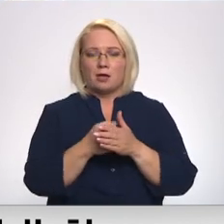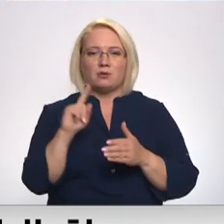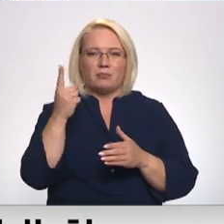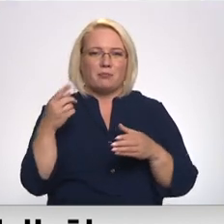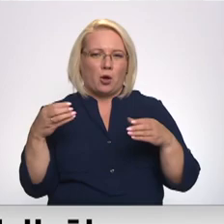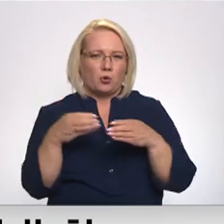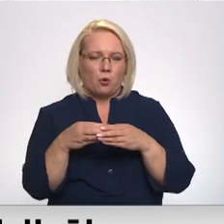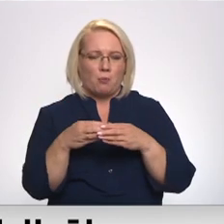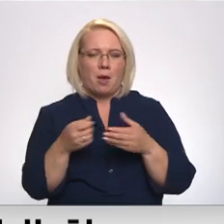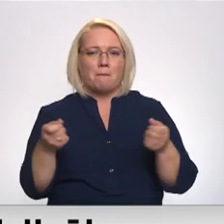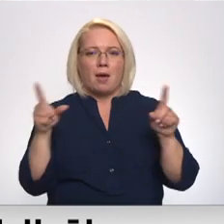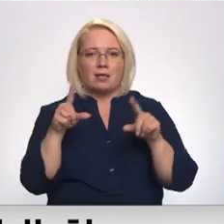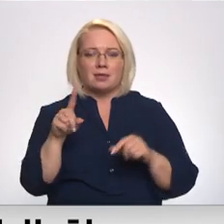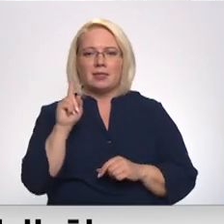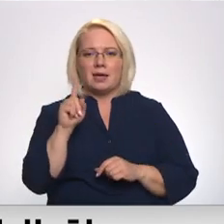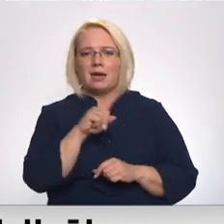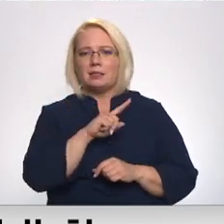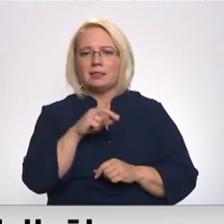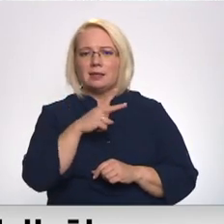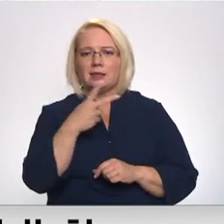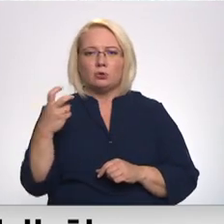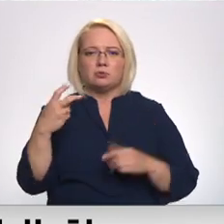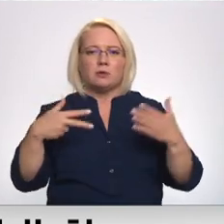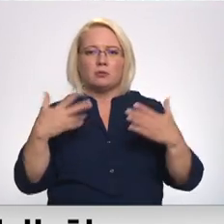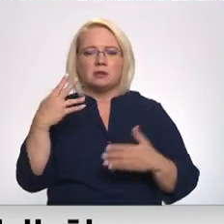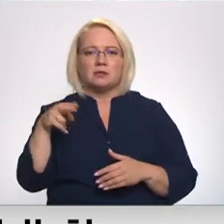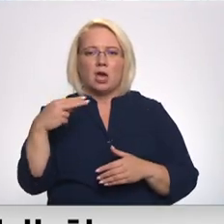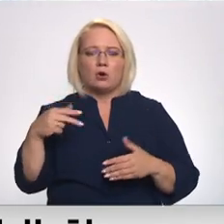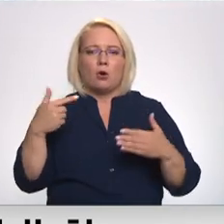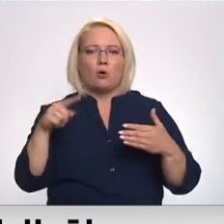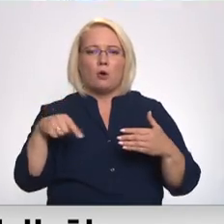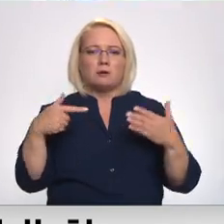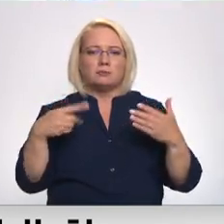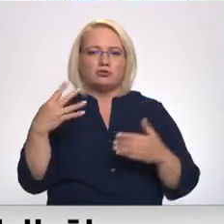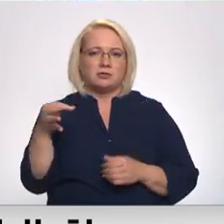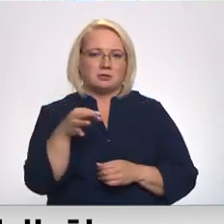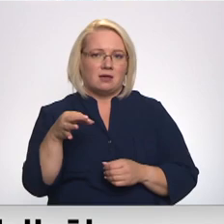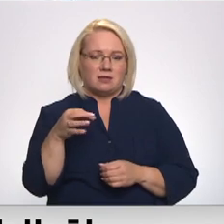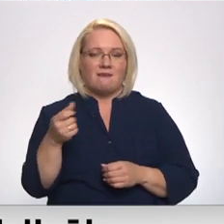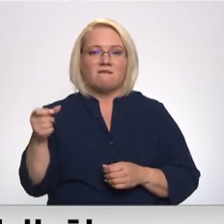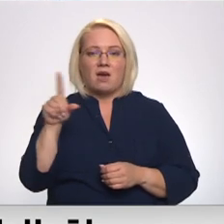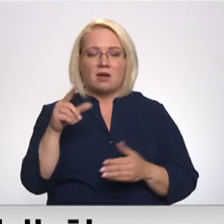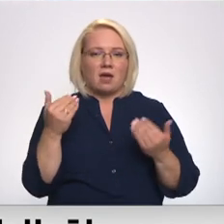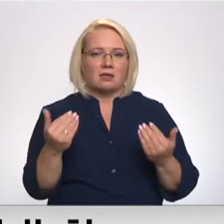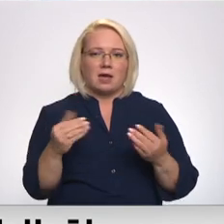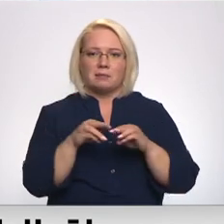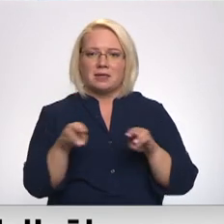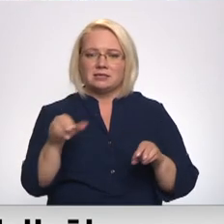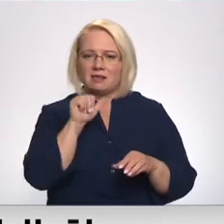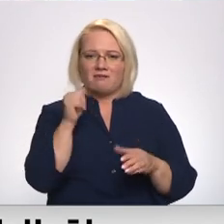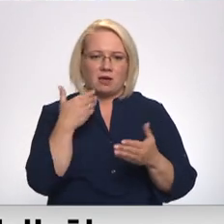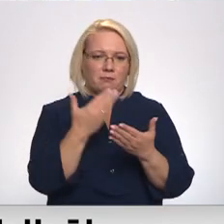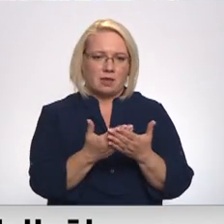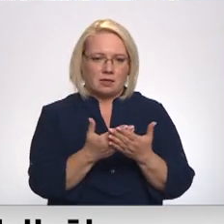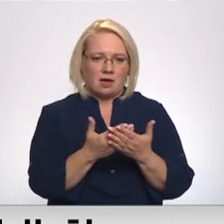ir plānots palielināt vienu līdz 285 eiro un 74 centiem. Vairāk pašlaik ministrija nevar piedāvāt.